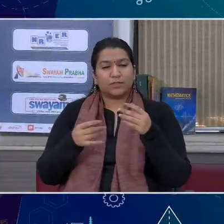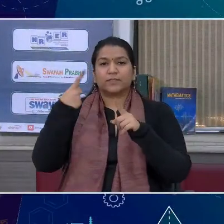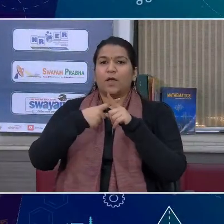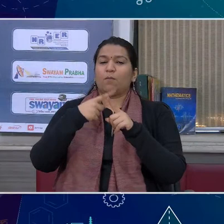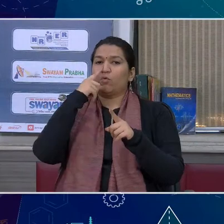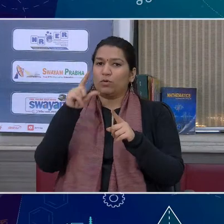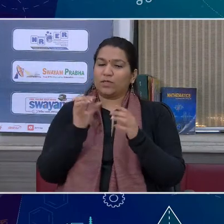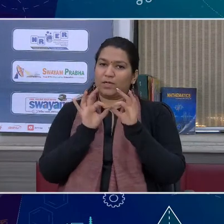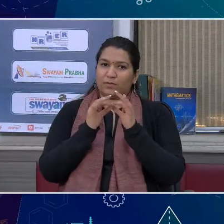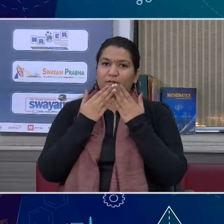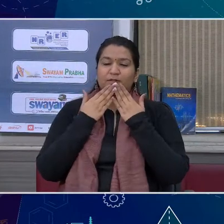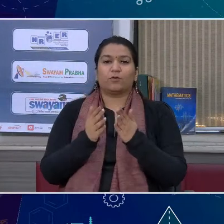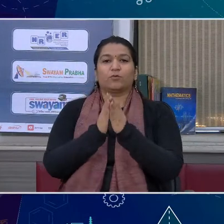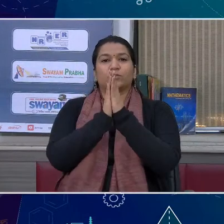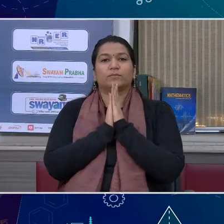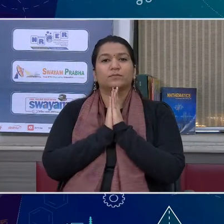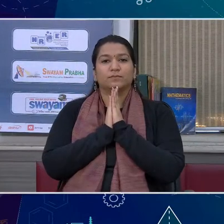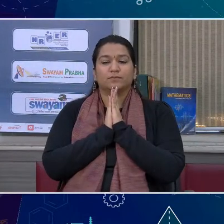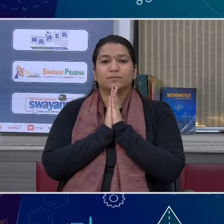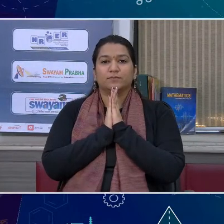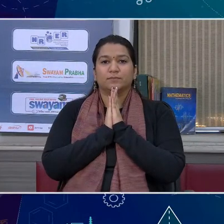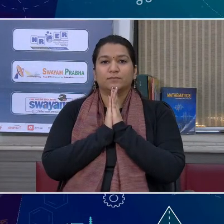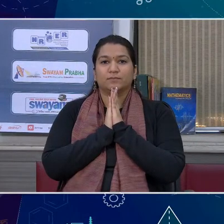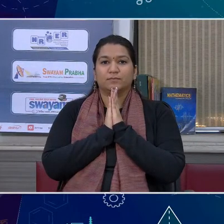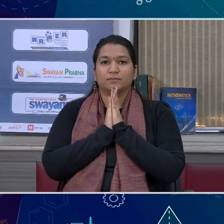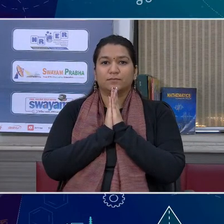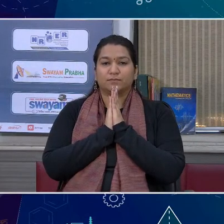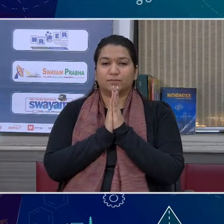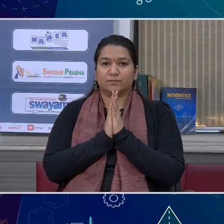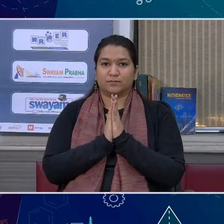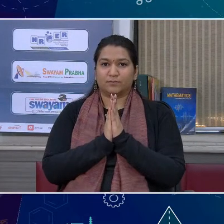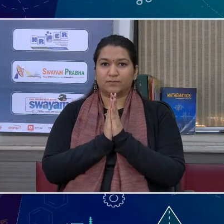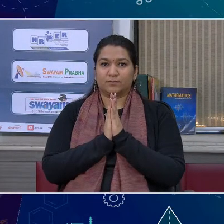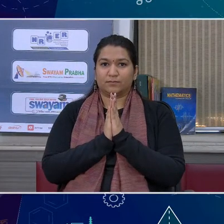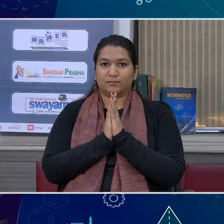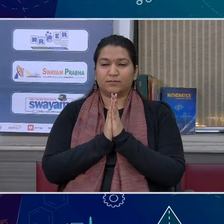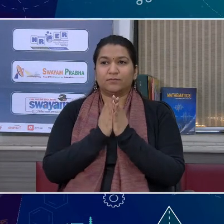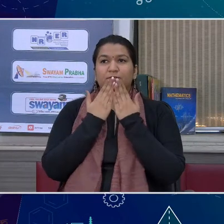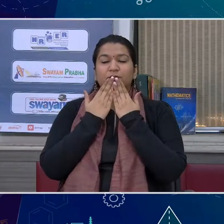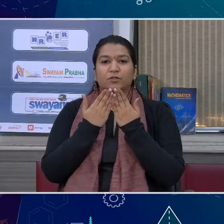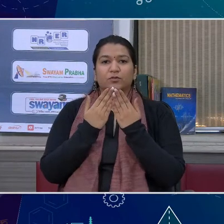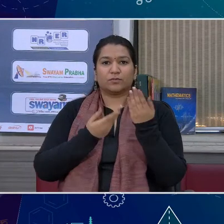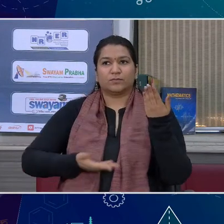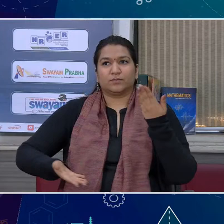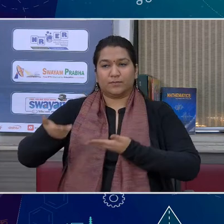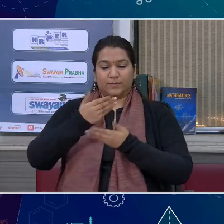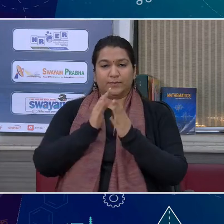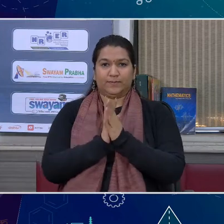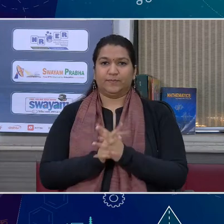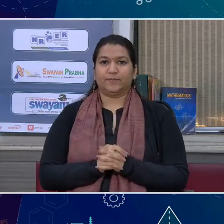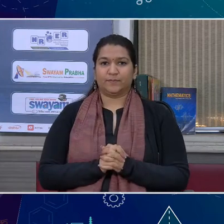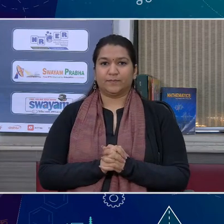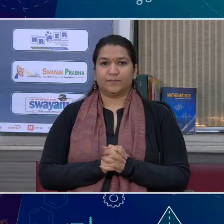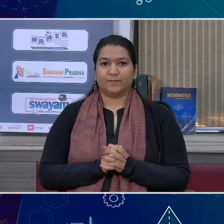आपका भी बहुत बहुत शुक्रिया धन्यवाद बहुत धन्यवाद, बहुत बहुत धन्यवाद, सभी देश्कों को नमस्कार, सभी स्वस्त रहें, धन्यवाद